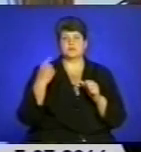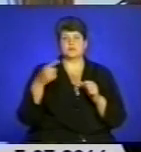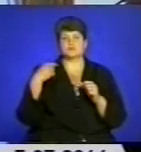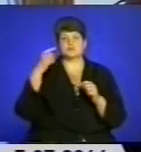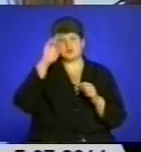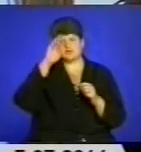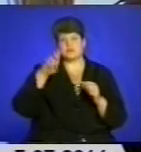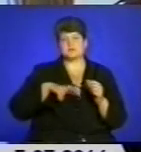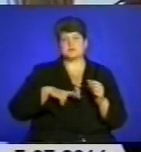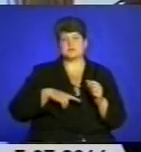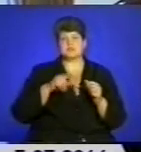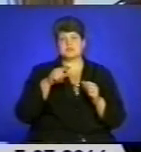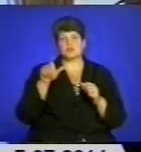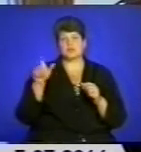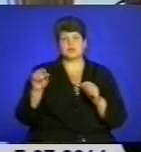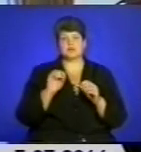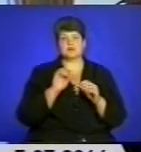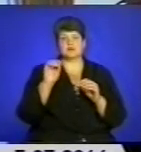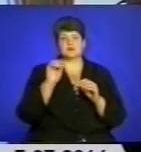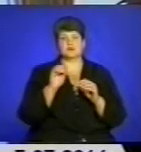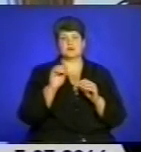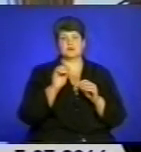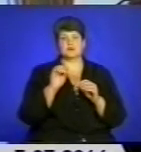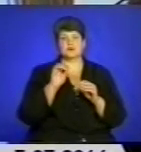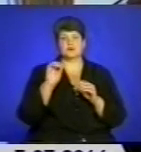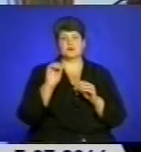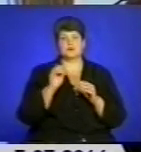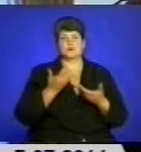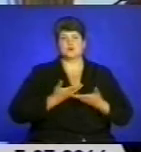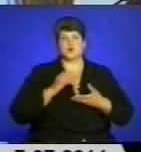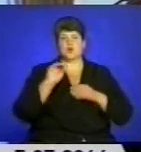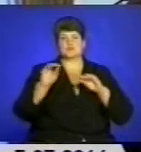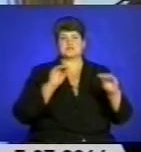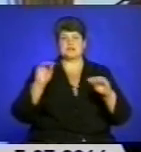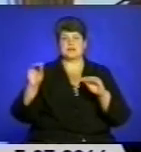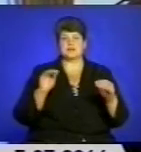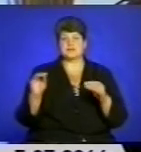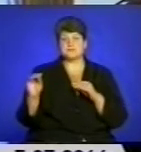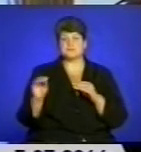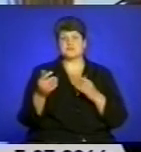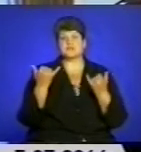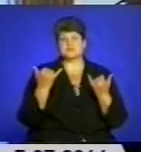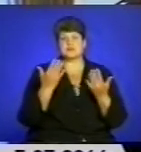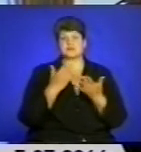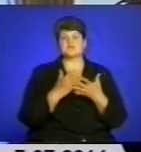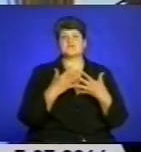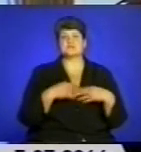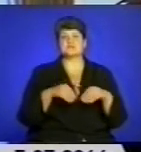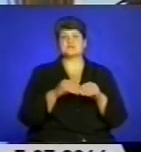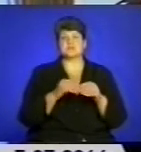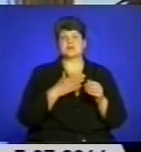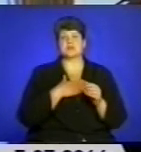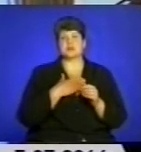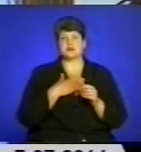Ці всі люди розселені по волонтерах, вони перебувають в сім'ях наших